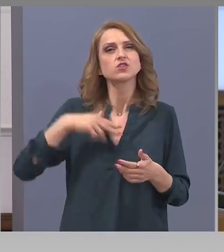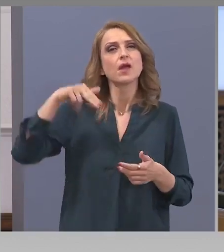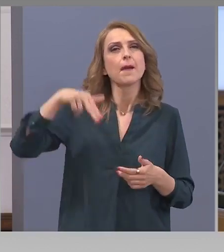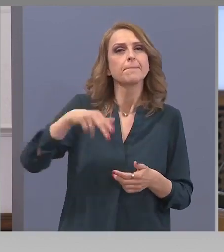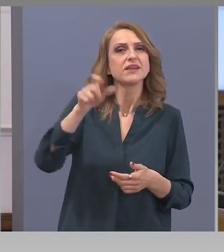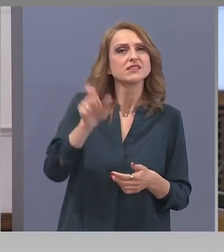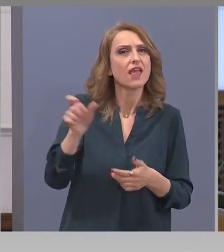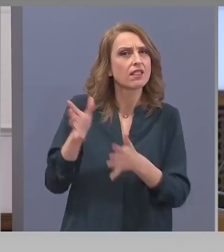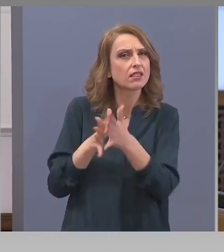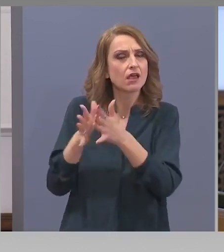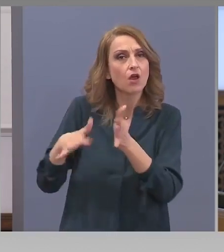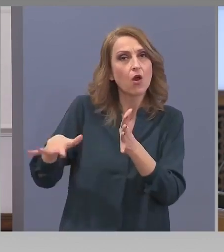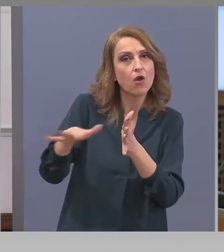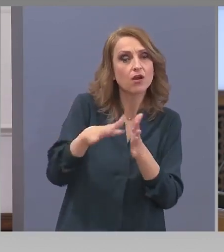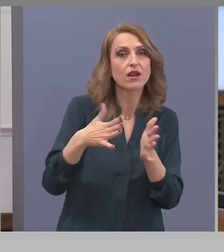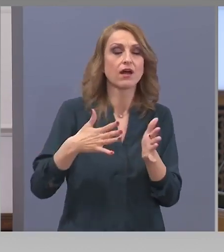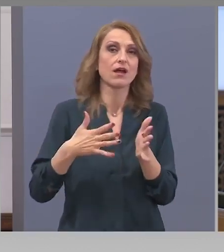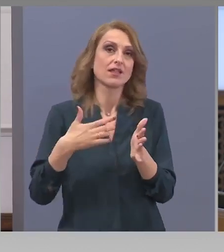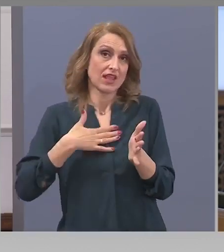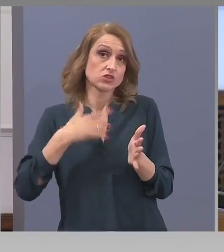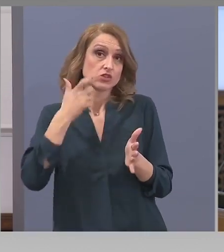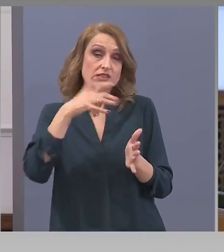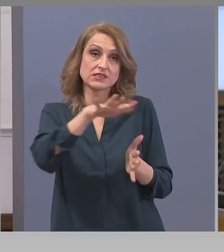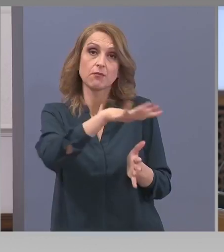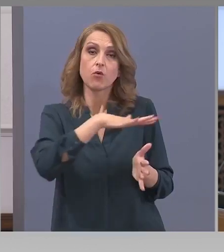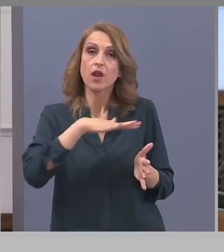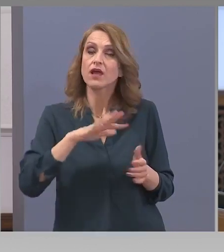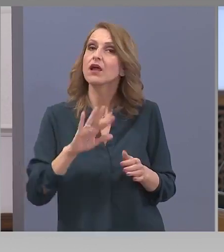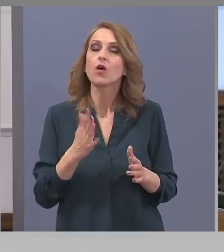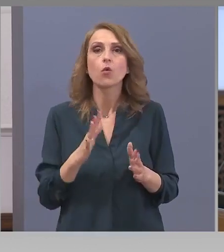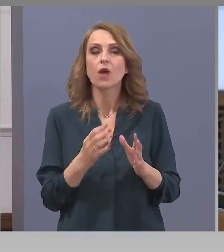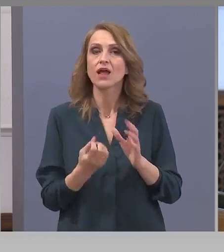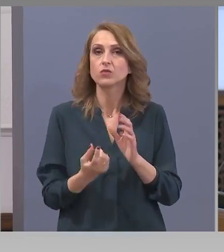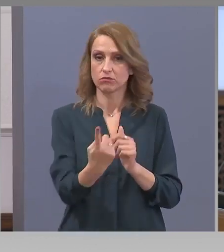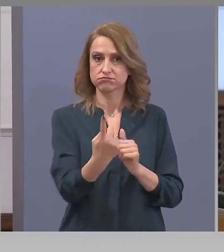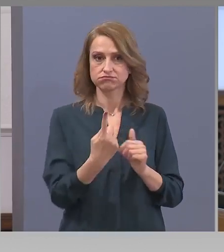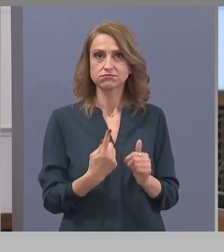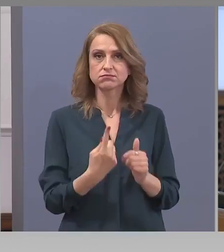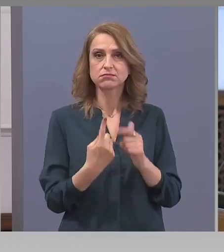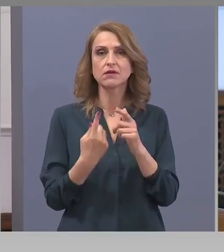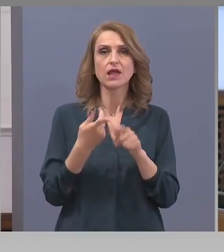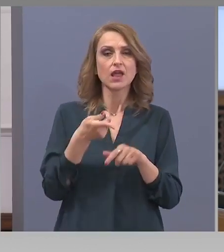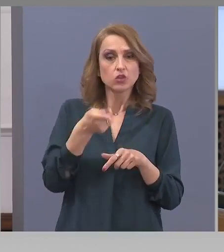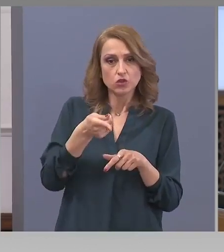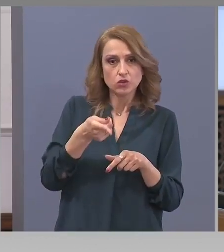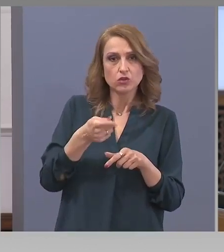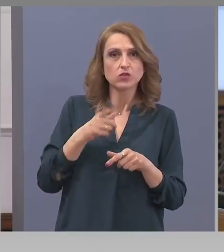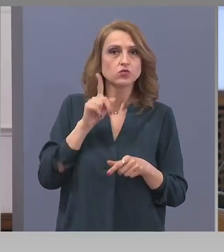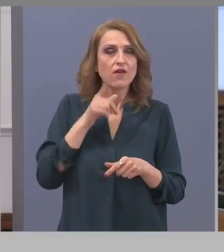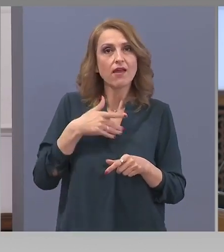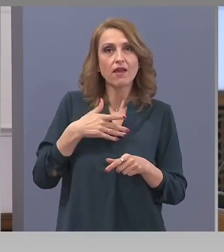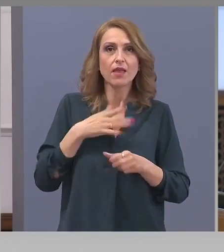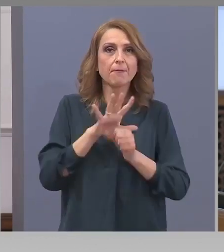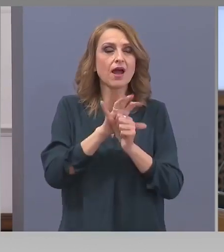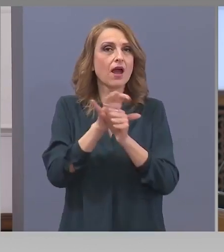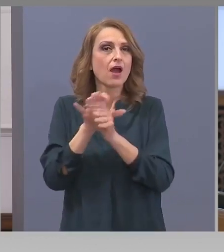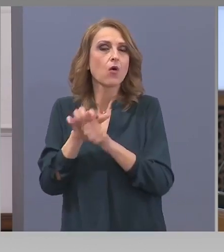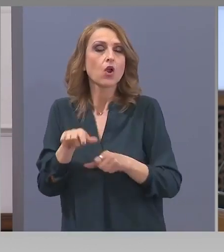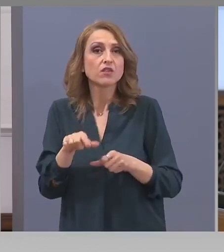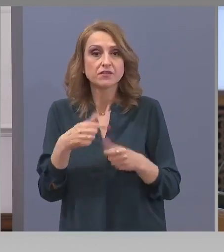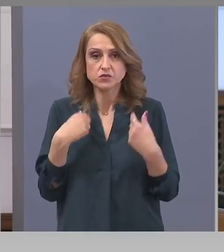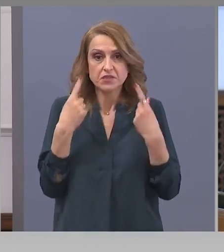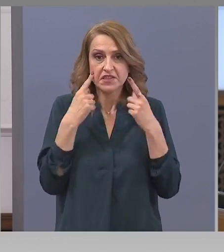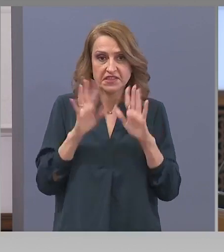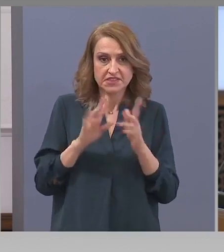персонал, защото тогава, когато се появи пациента, който е вирусоносител или не вирусоносител, ние не